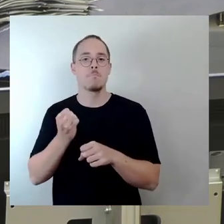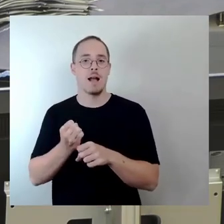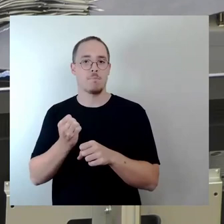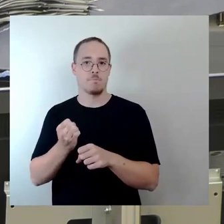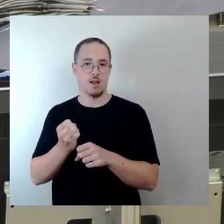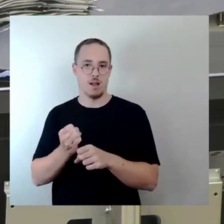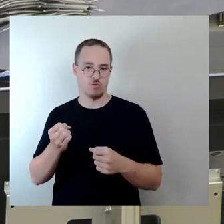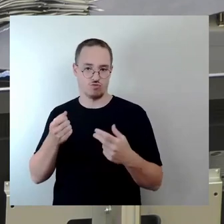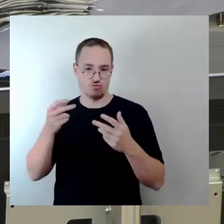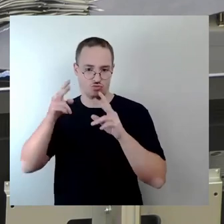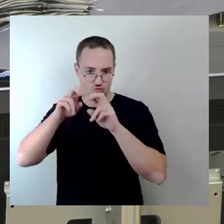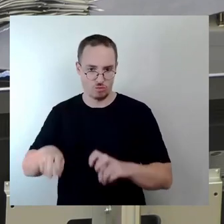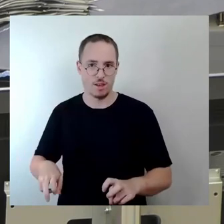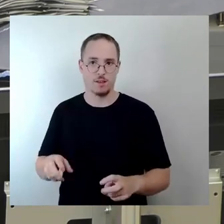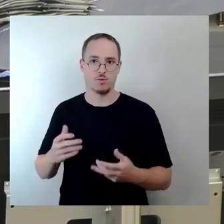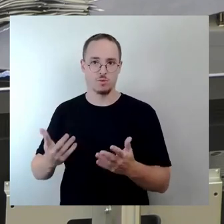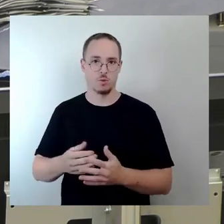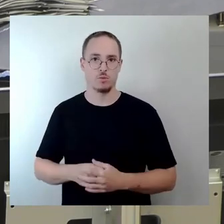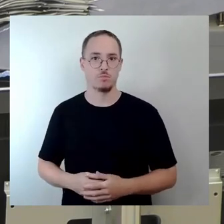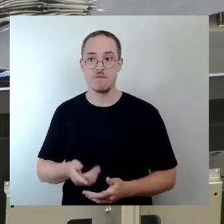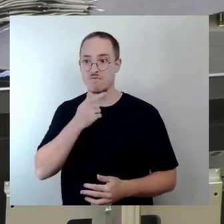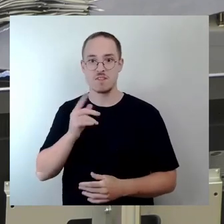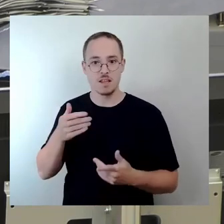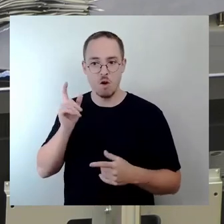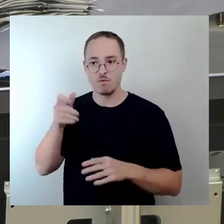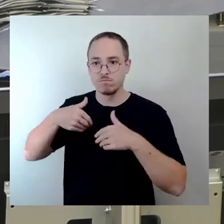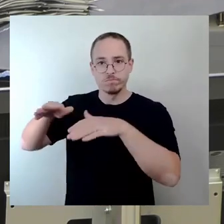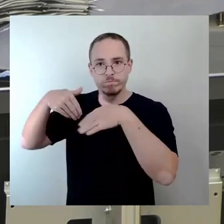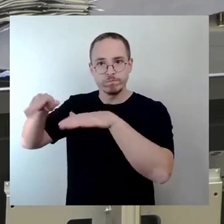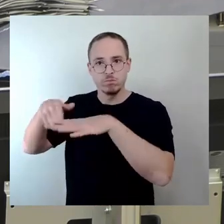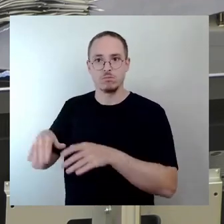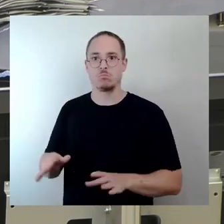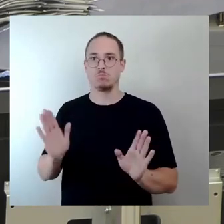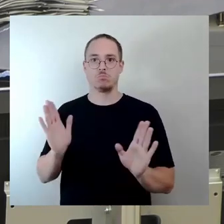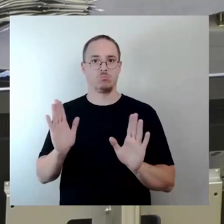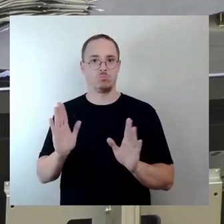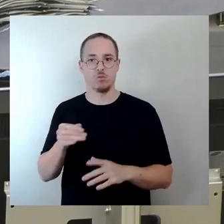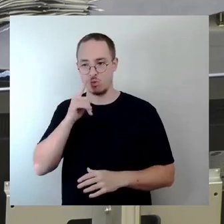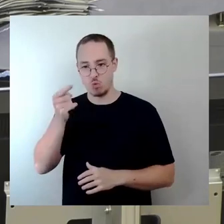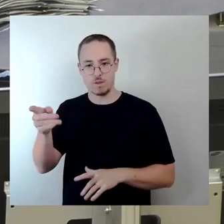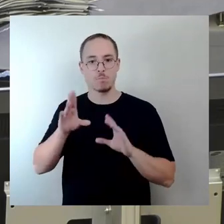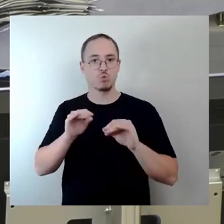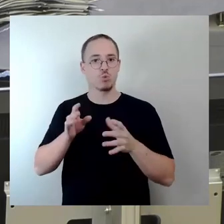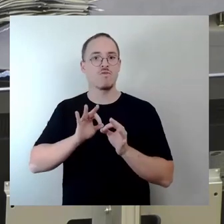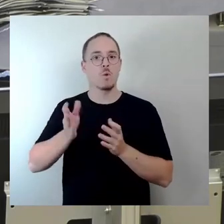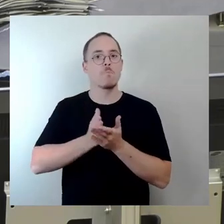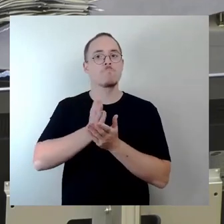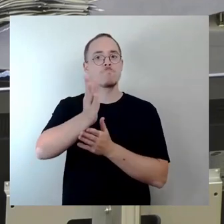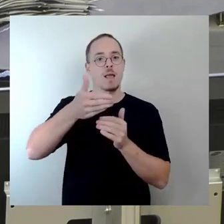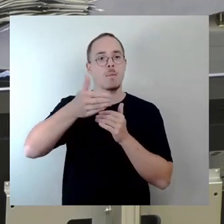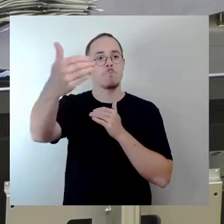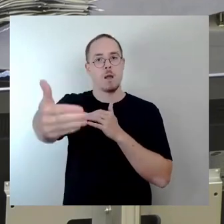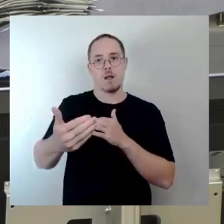irgendjemanden vertreiben wollen. Das wollen wir gerade nie. Wir wollen nur nie eine Nutzung für immer festschreiben. und das Gebiet wird wirklich für die Menschen entwickeln und nicht für